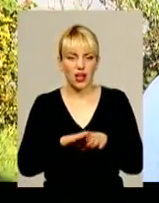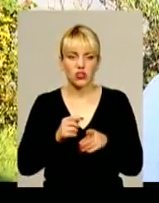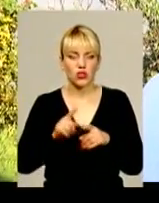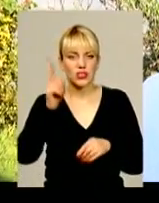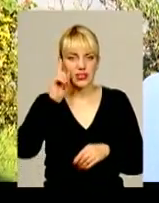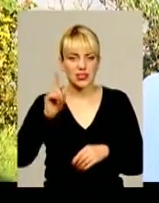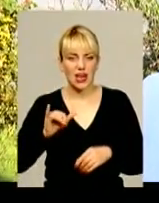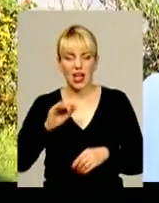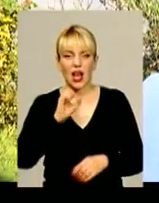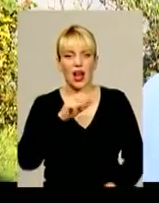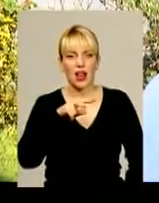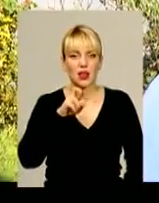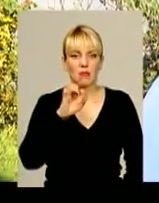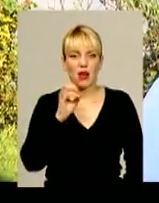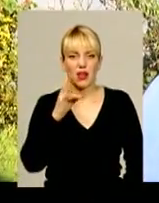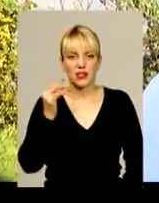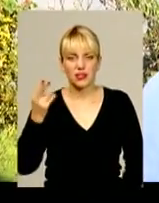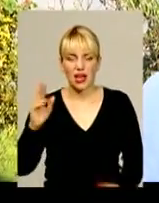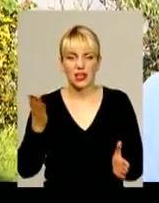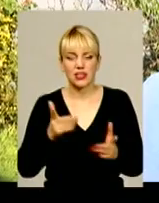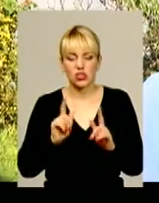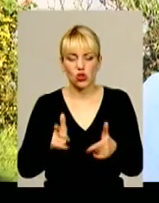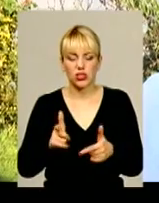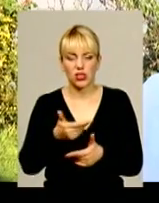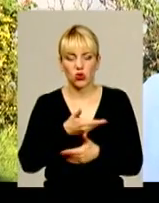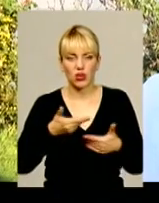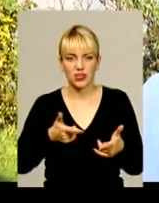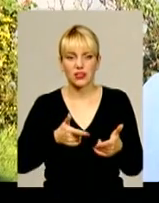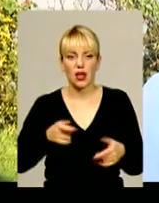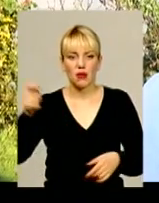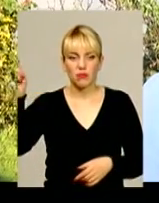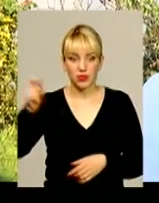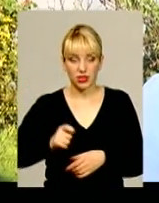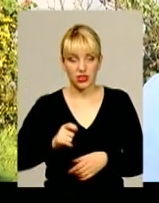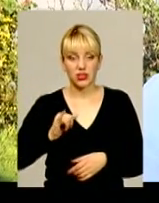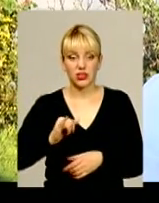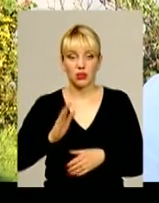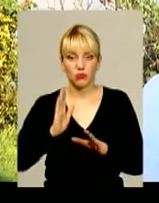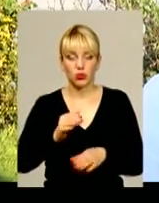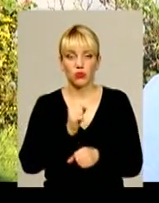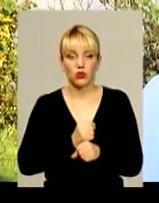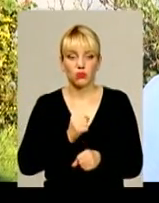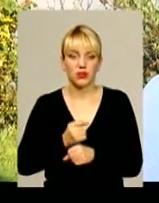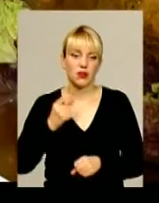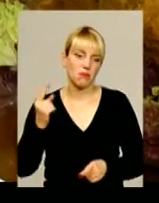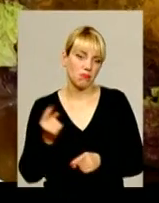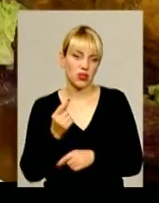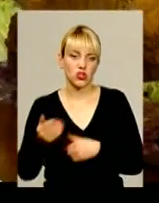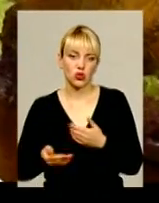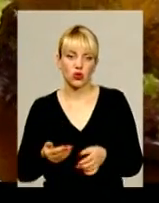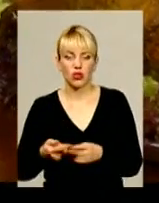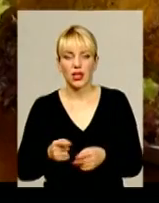Ізраїля, з Албанії, які согласилися до нас приїхати. Будемо робити перший крок.